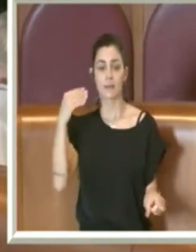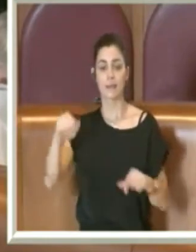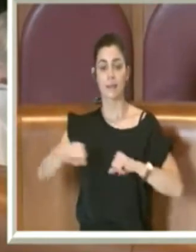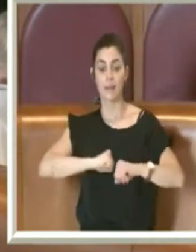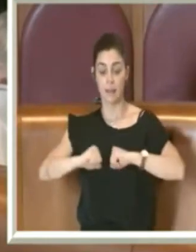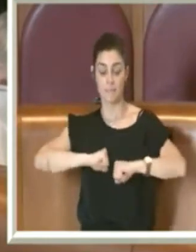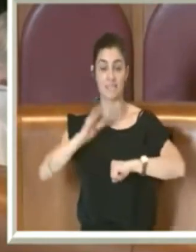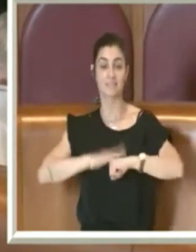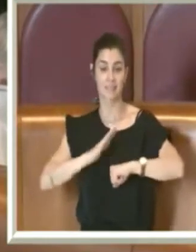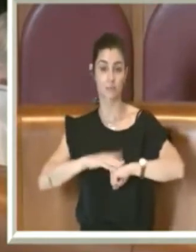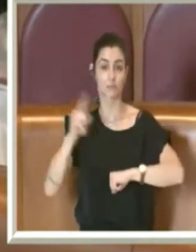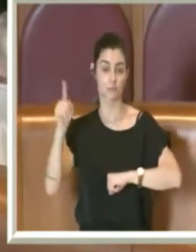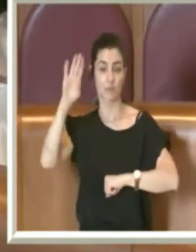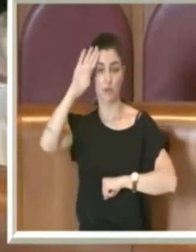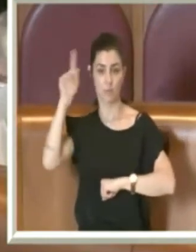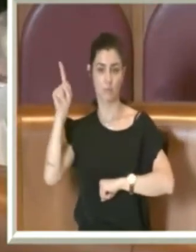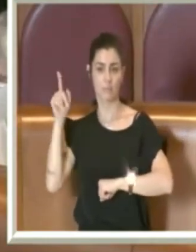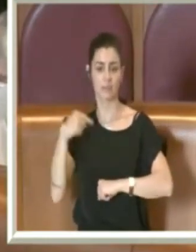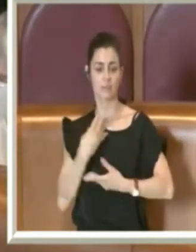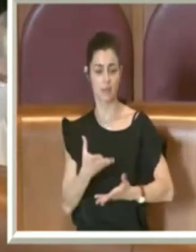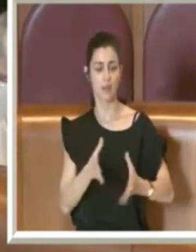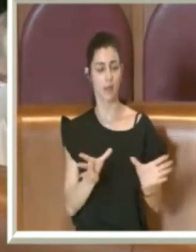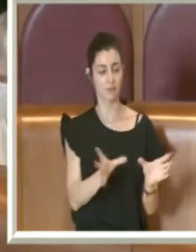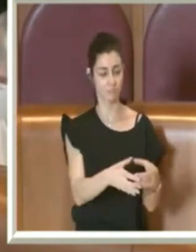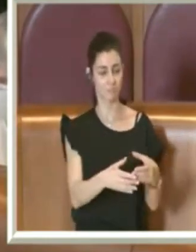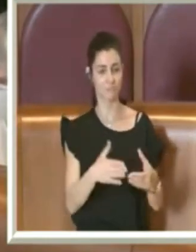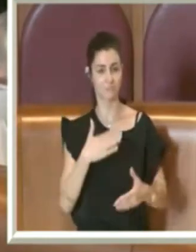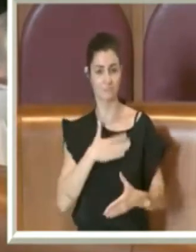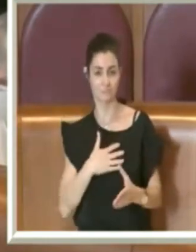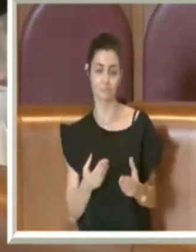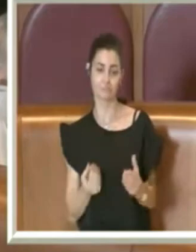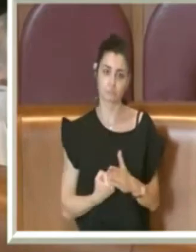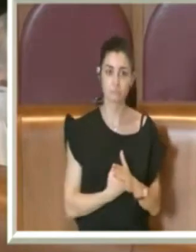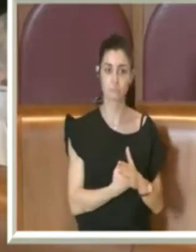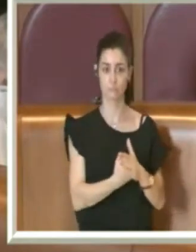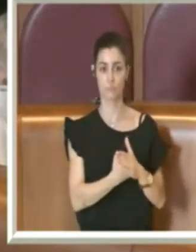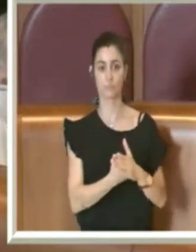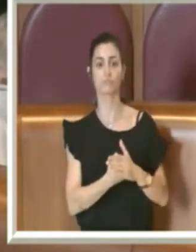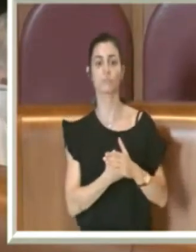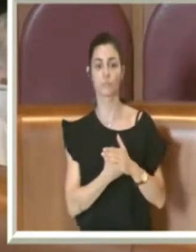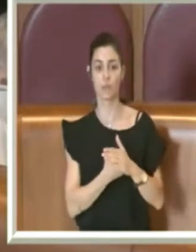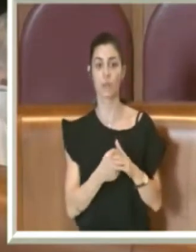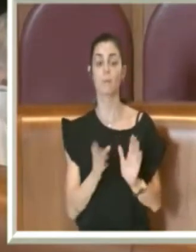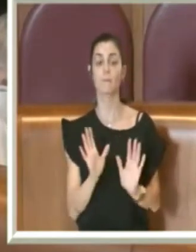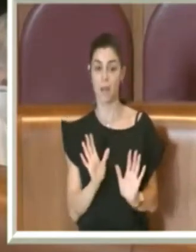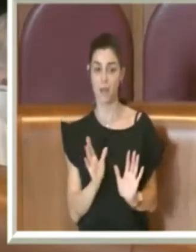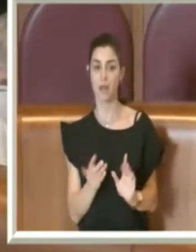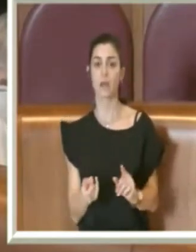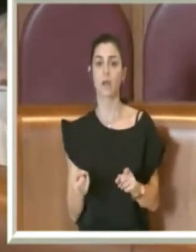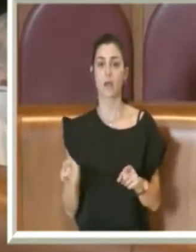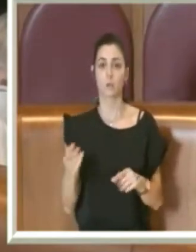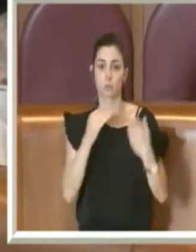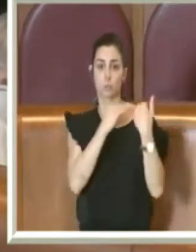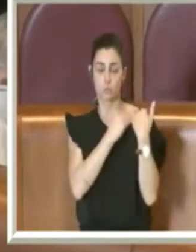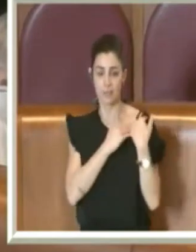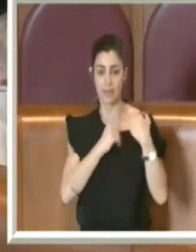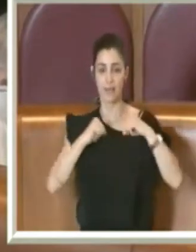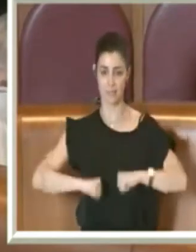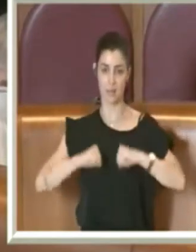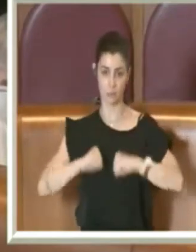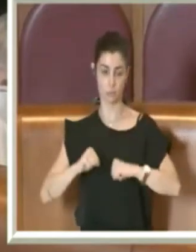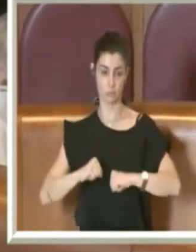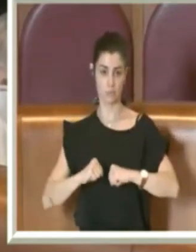è sì dare luoghi di aggregazione e incentivare i luoghi di aggregazione ma soprattutto la tutela della salute,